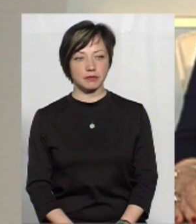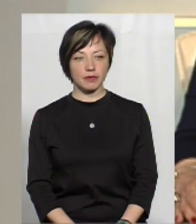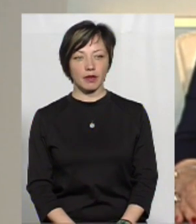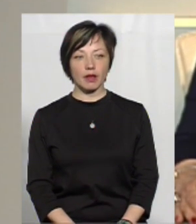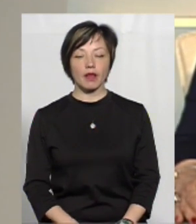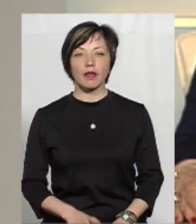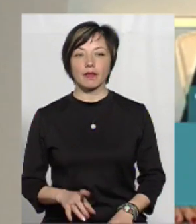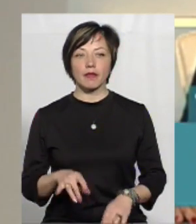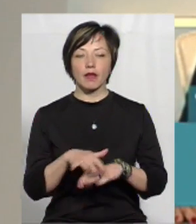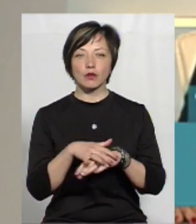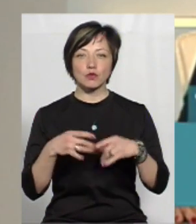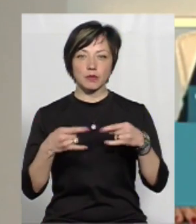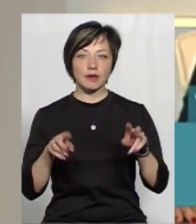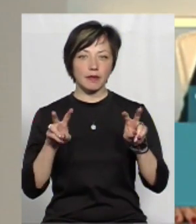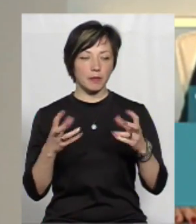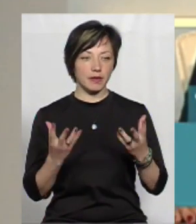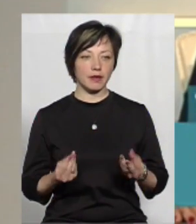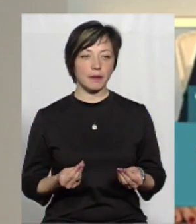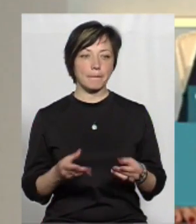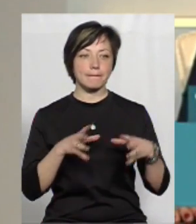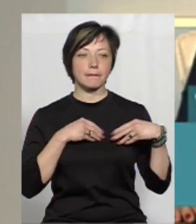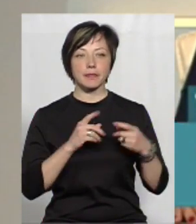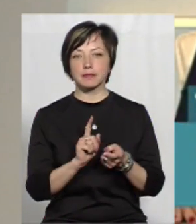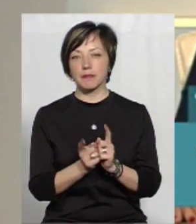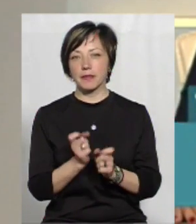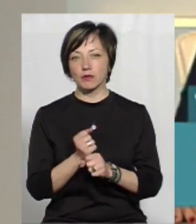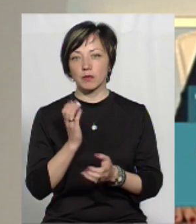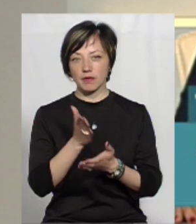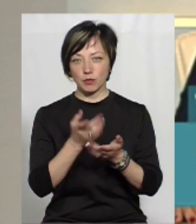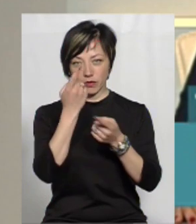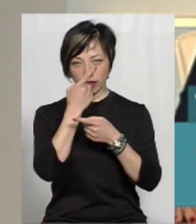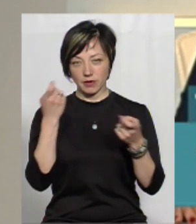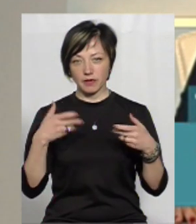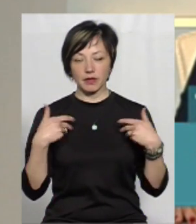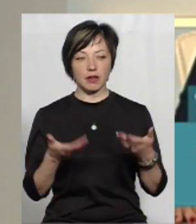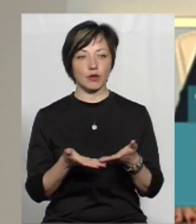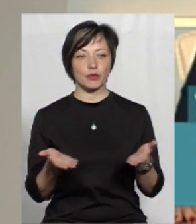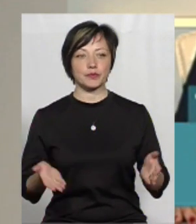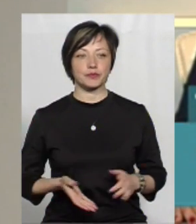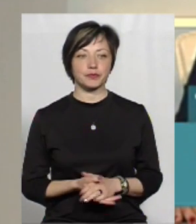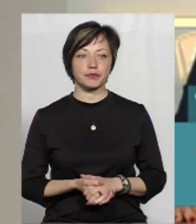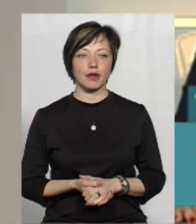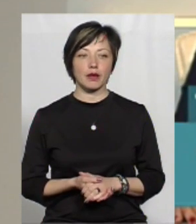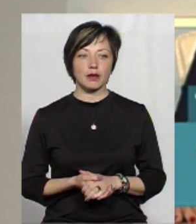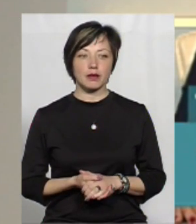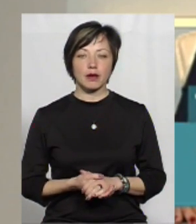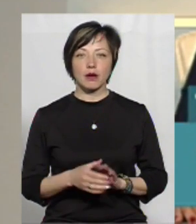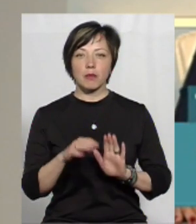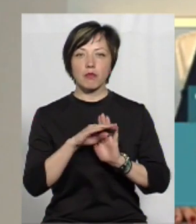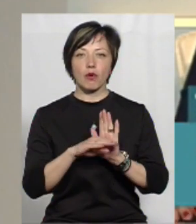На Суспільному тема дня. Ми з Ольгою Рибак працюємо для вас наживо. Вітаю. Програма